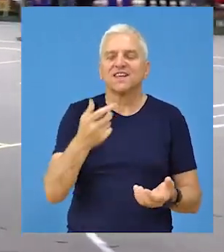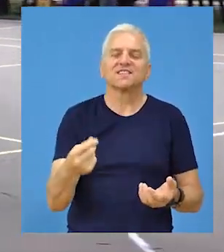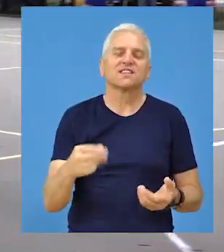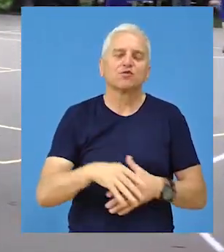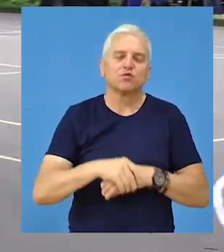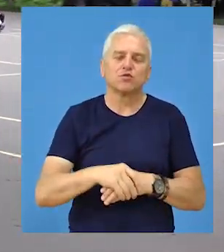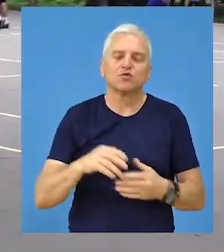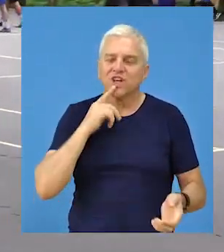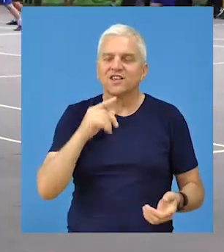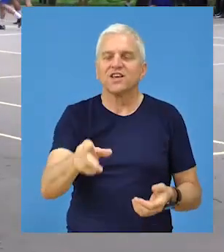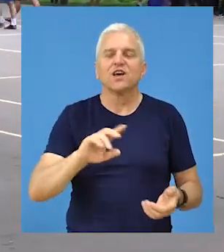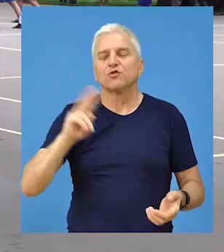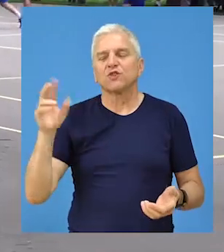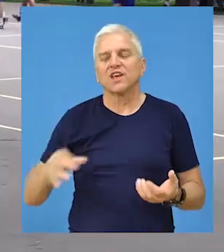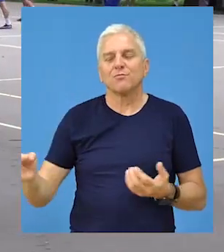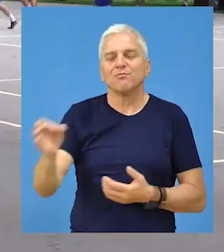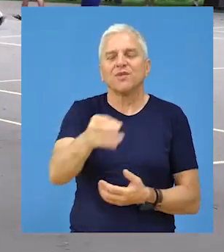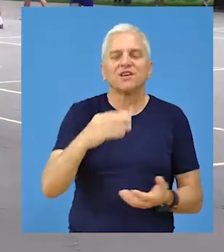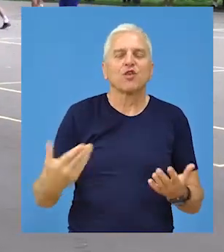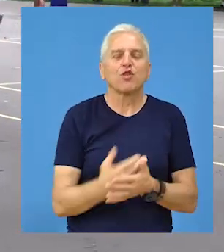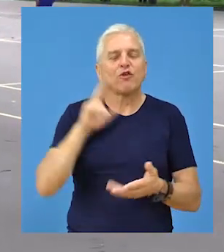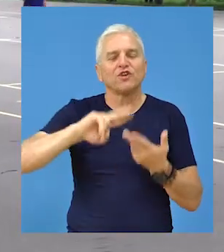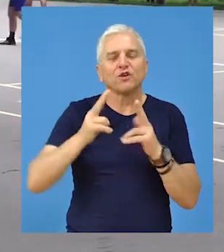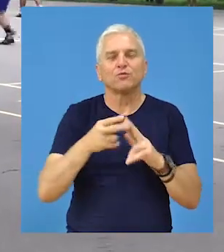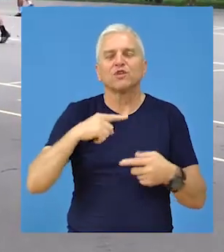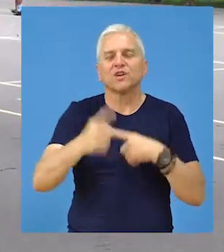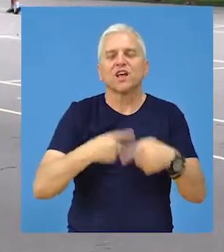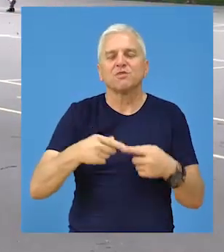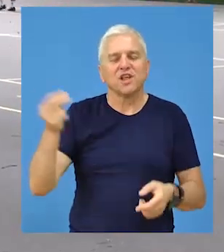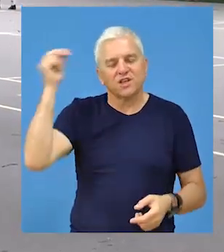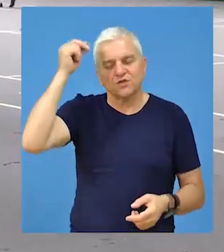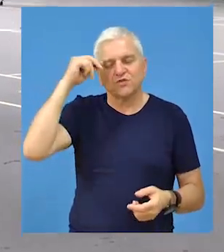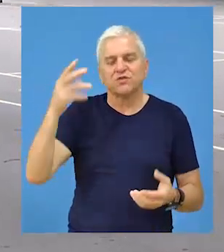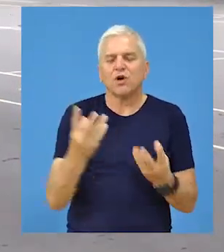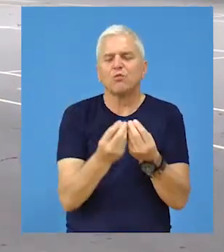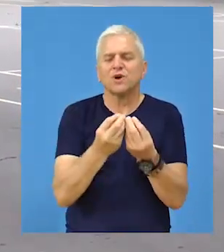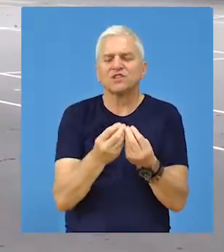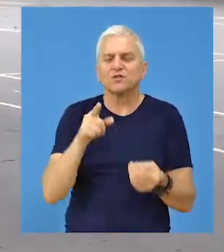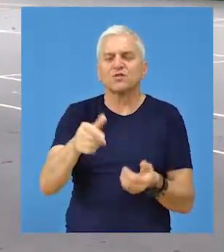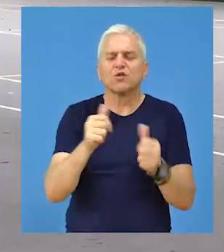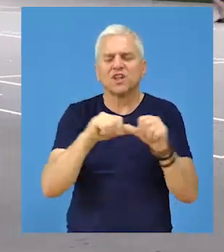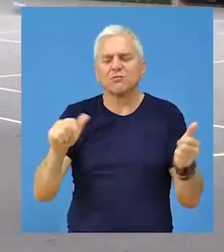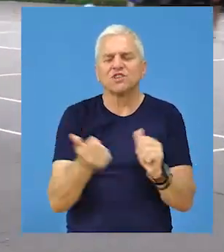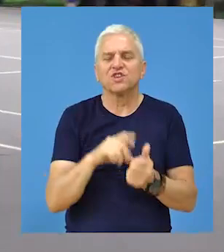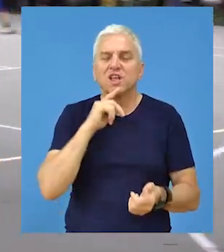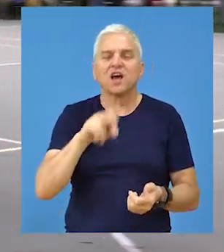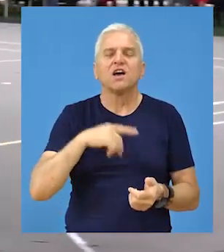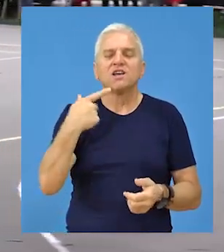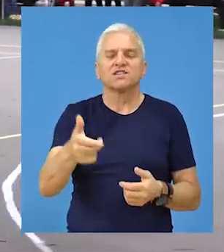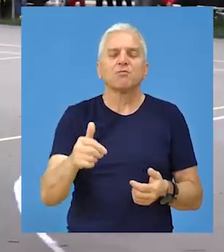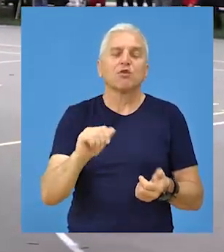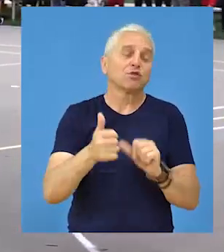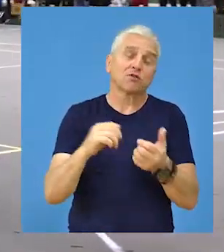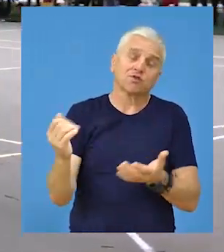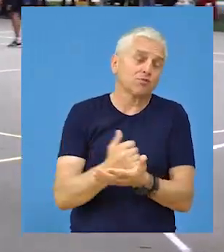druženje ekipa iz okolnih mesta, sticanje novih poznanstava, razmjene iskustava i omasovljavanje ovog turnira, a na kraju i